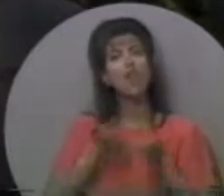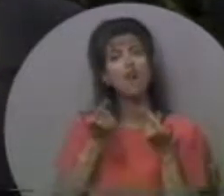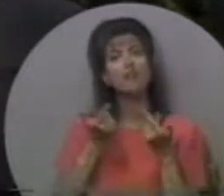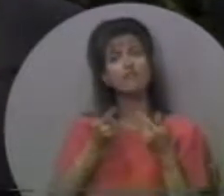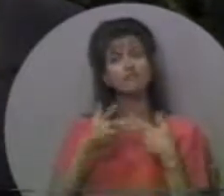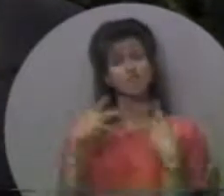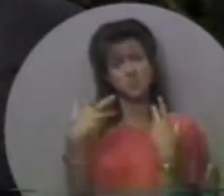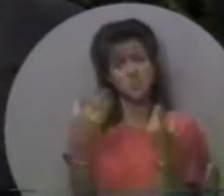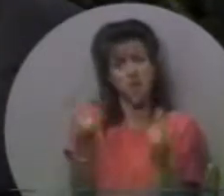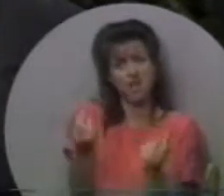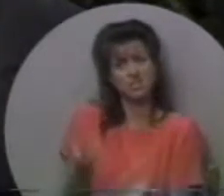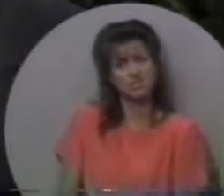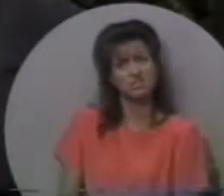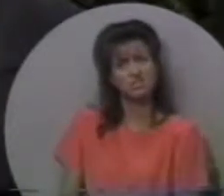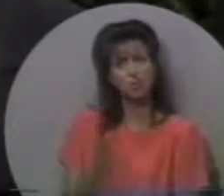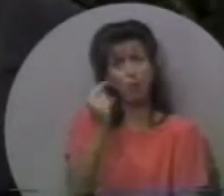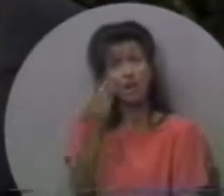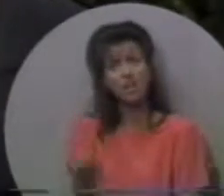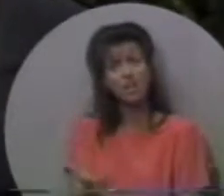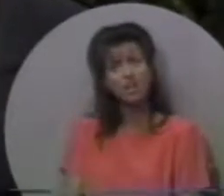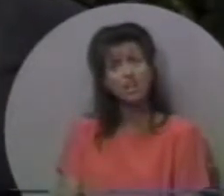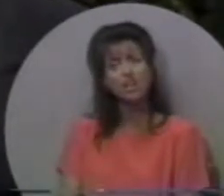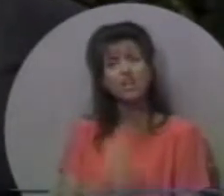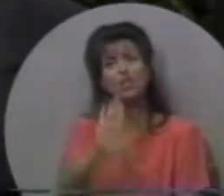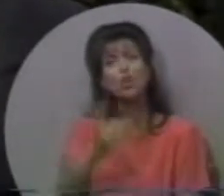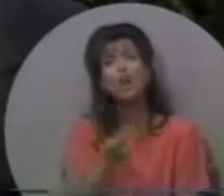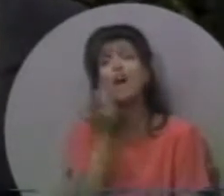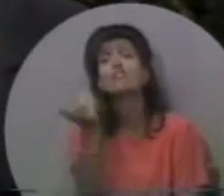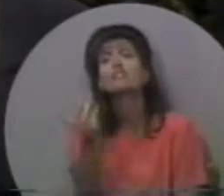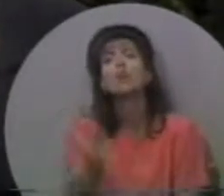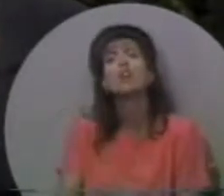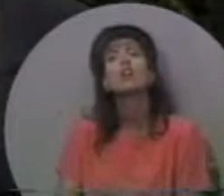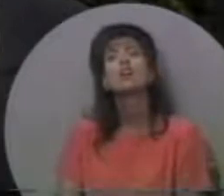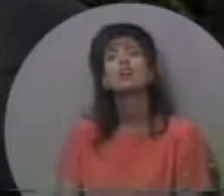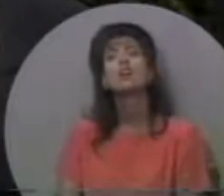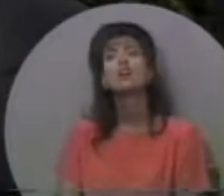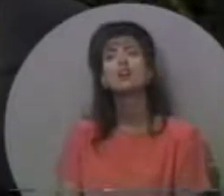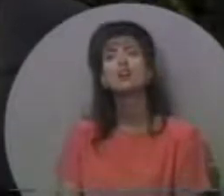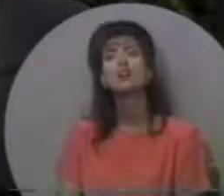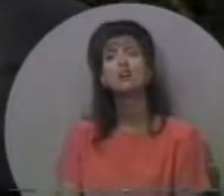Яке ваше життя? Що є вашим життям?